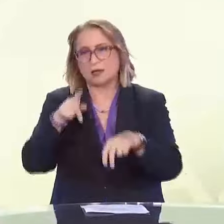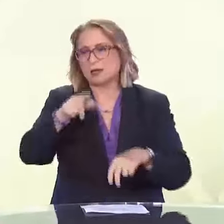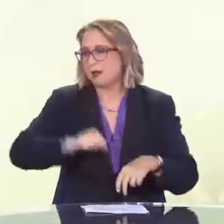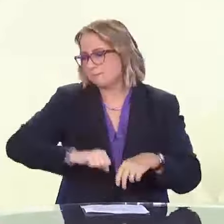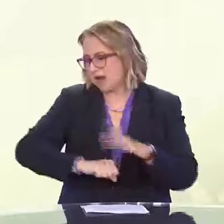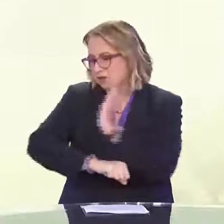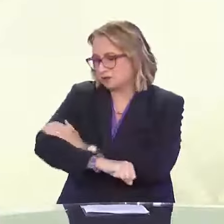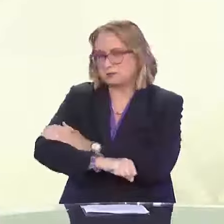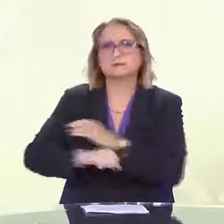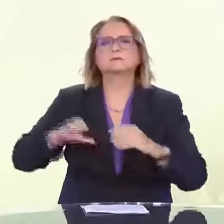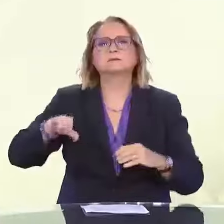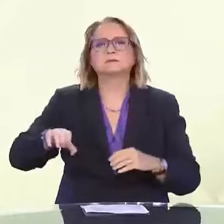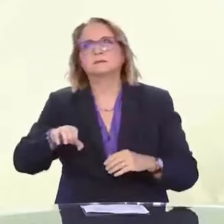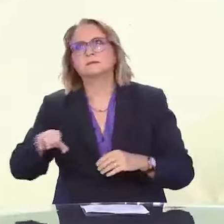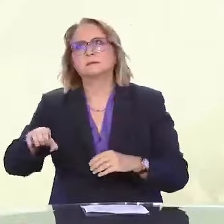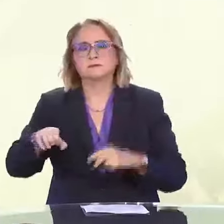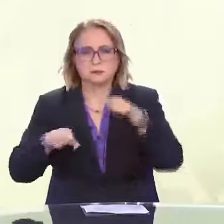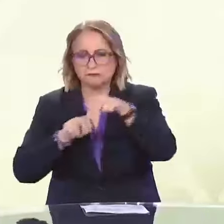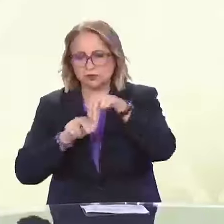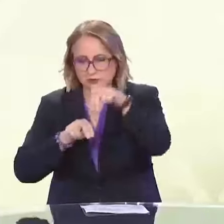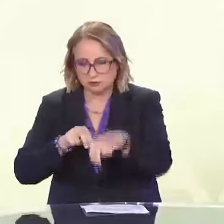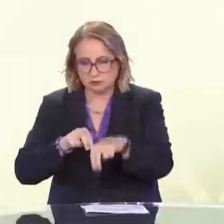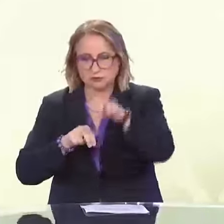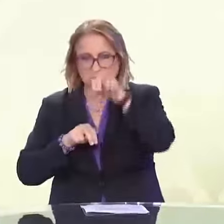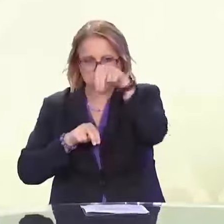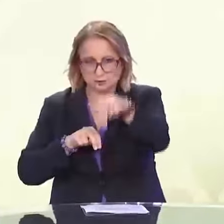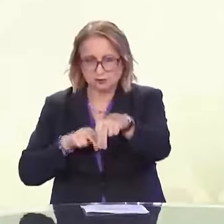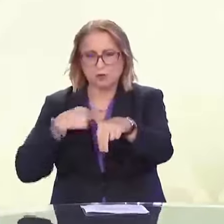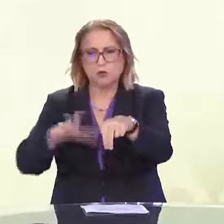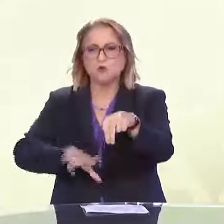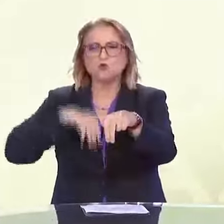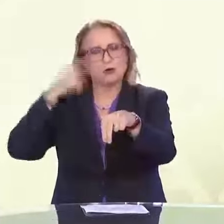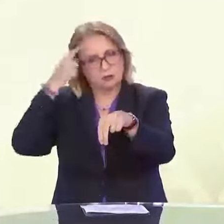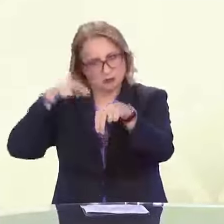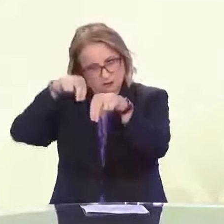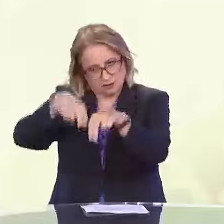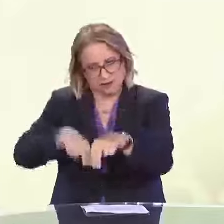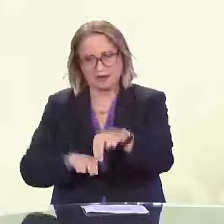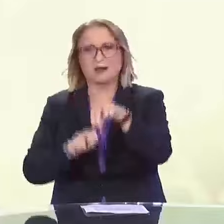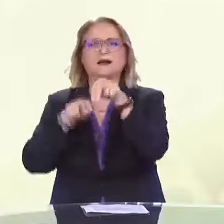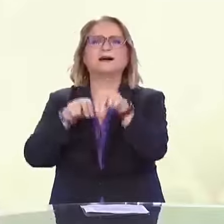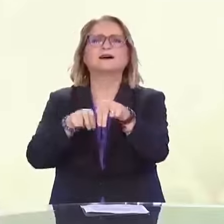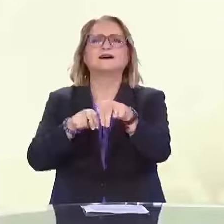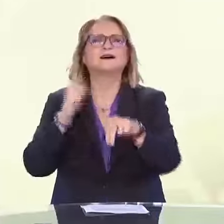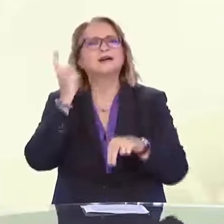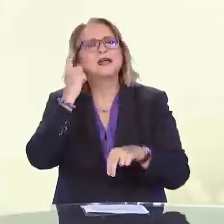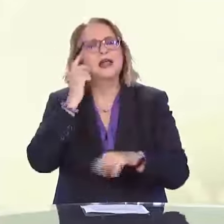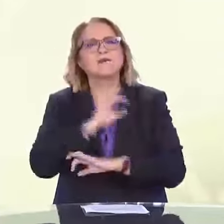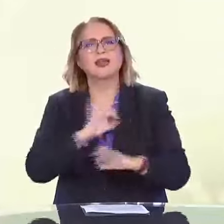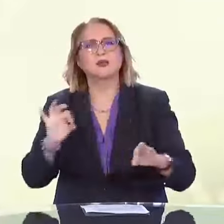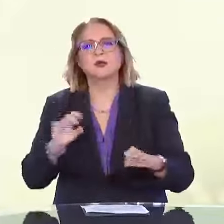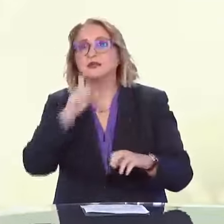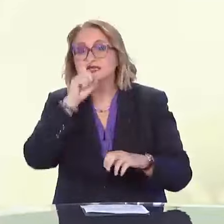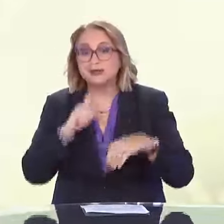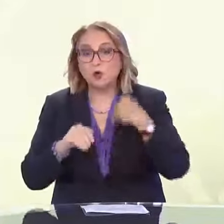ανέβεις καλή, αν κατέβεις καλή, αν στρίψει, αν ξεκινήσει, σταματήσει, εγώ θα το νιώσω. Και είναι πάντα ένα βήμα μπροστά μου, ώστε να μπορώ να